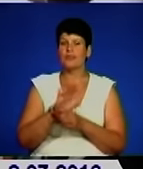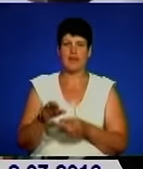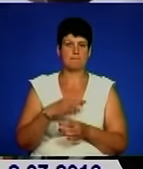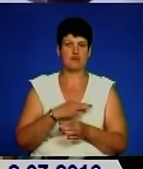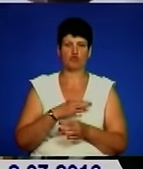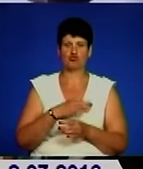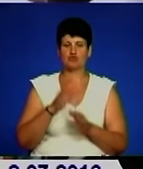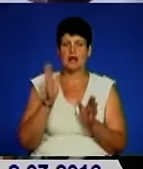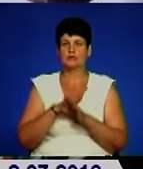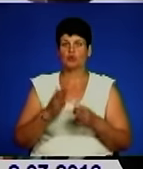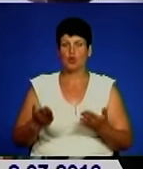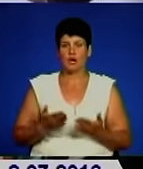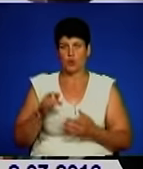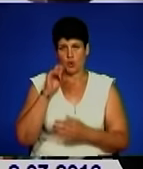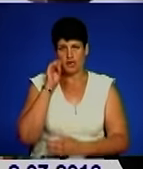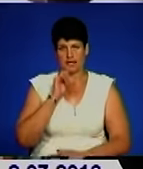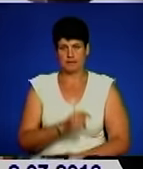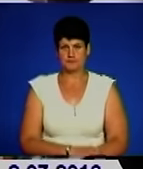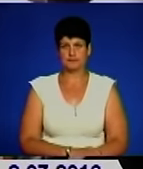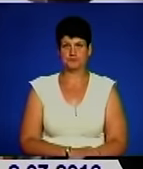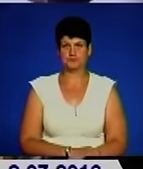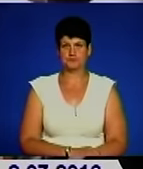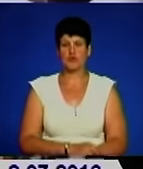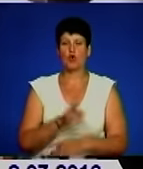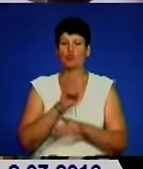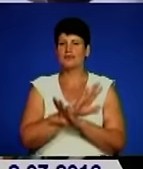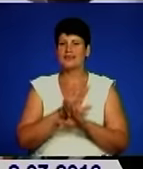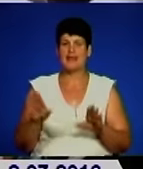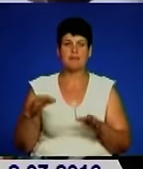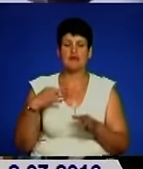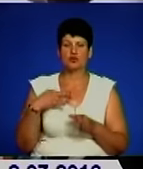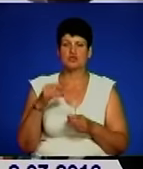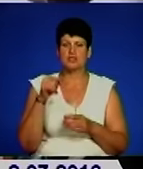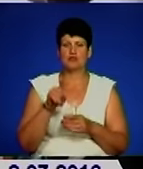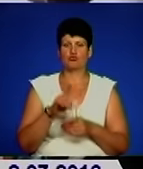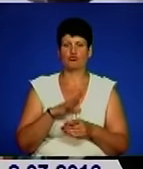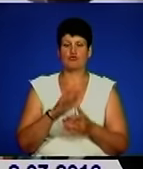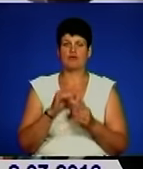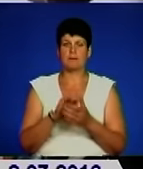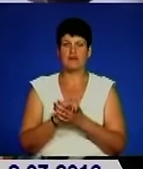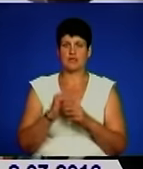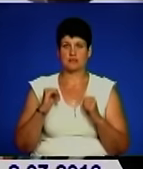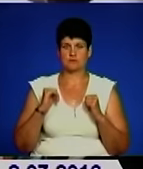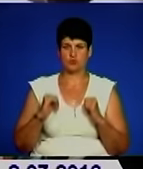кому не байдуже те, що був мир і спокій в Україні,